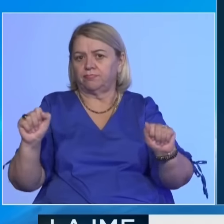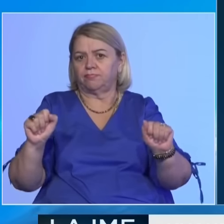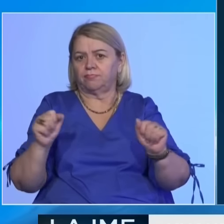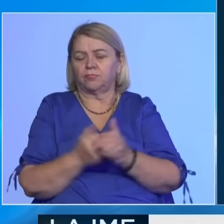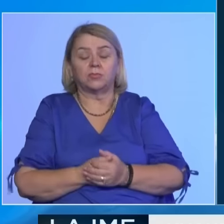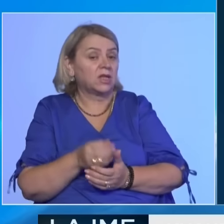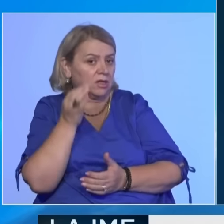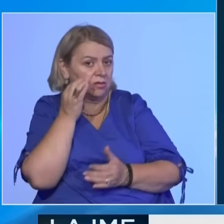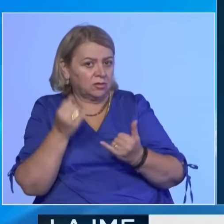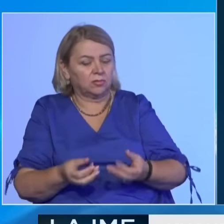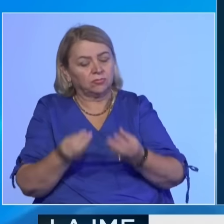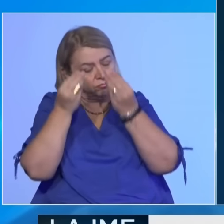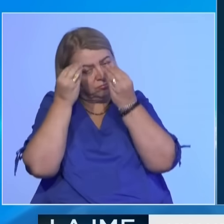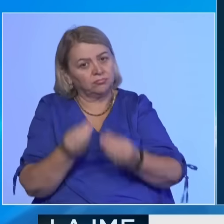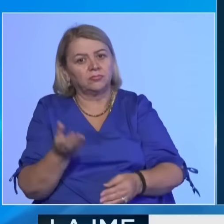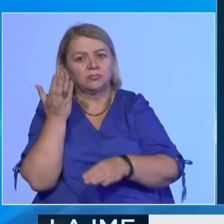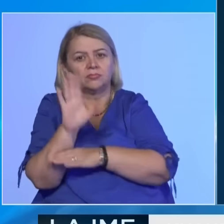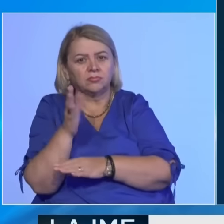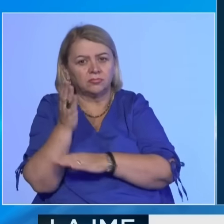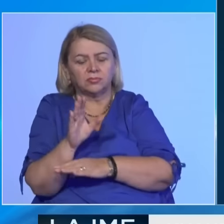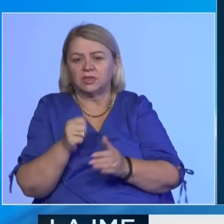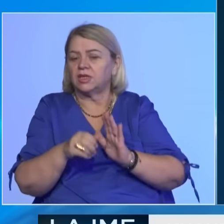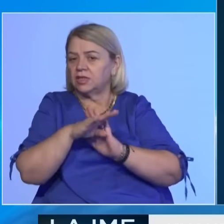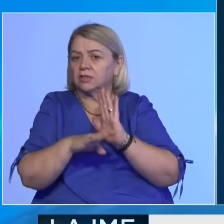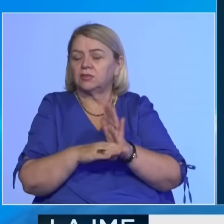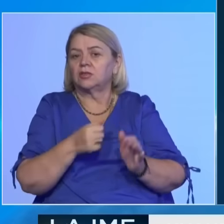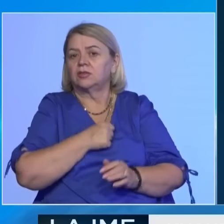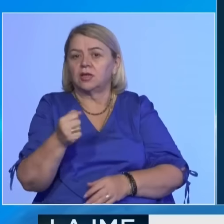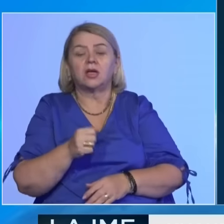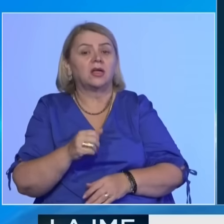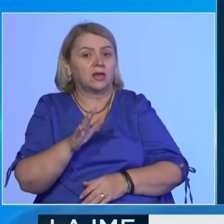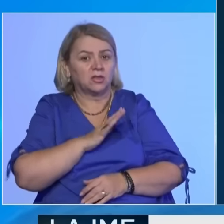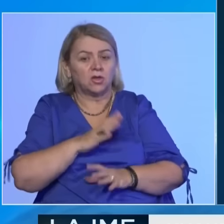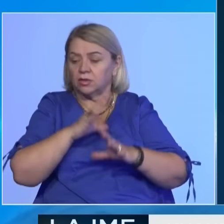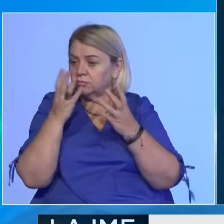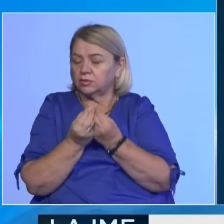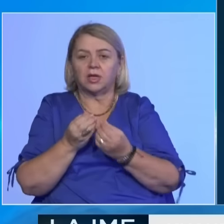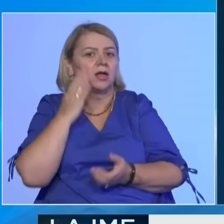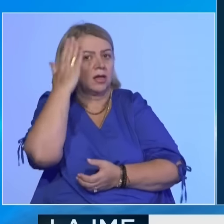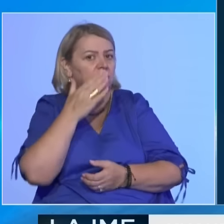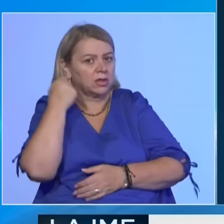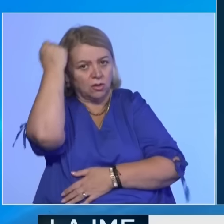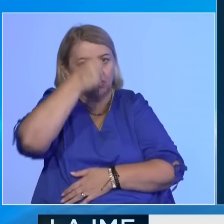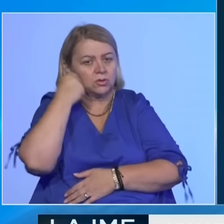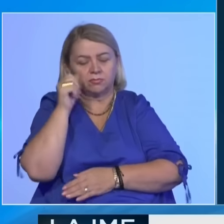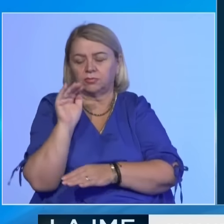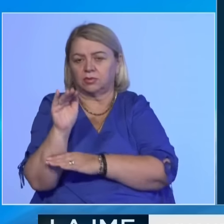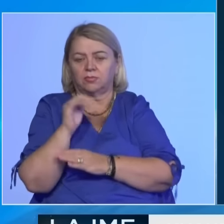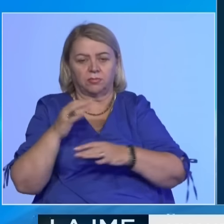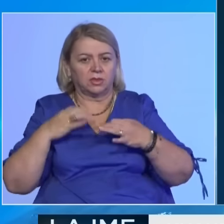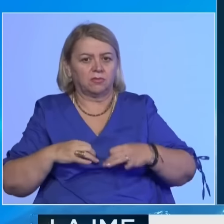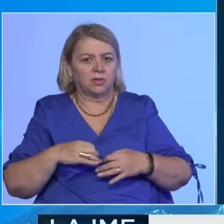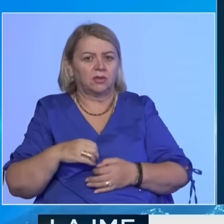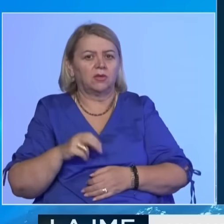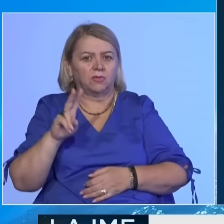Në këtë ditë nderojmë vizionarët, ligjëvënsit dhe patriote që rëzikuan gjithë shka për të ardhmen e Kosovës ka shkruar prezidentja